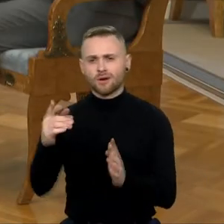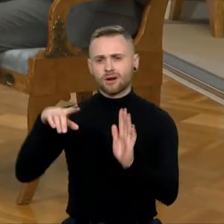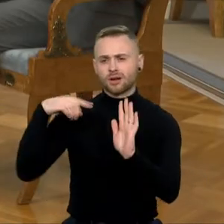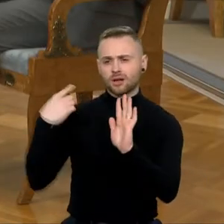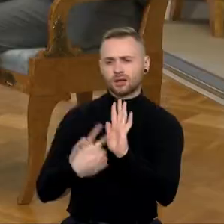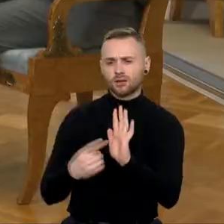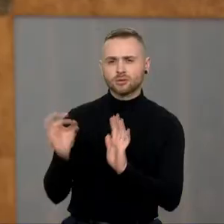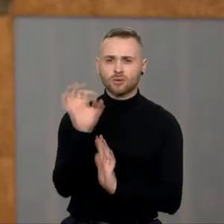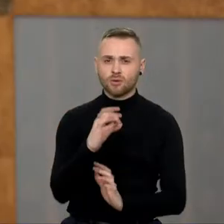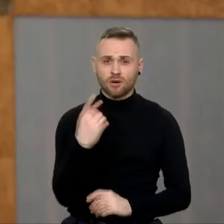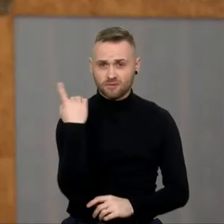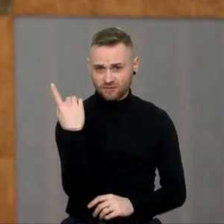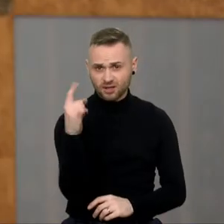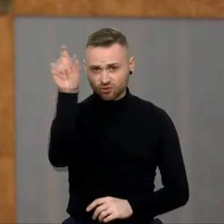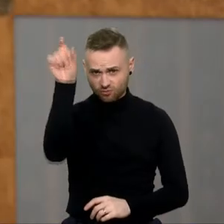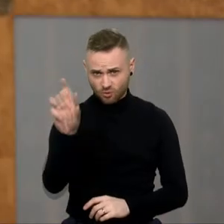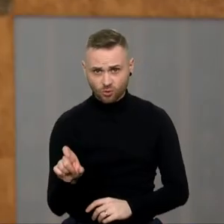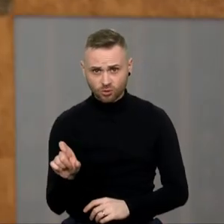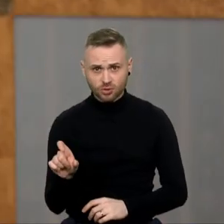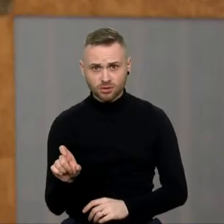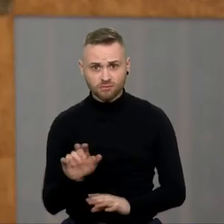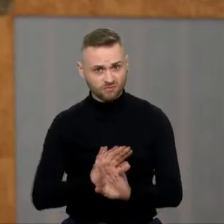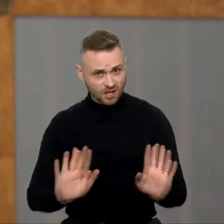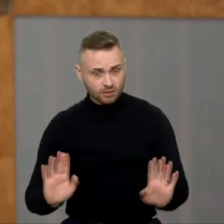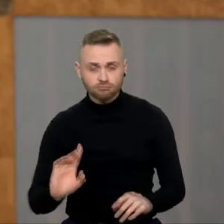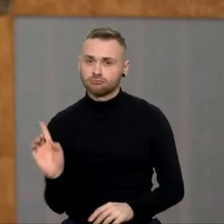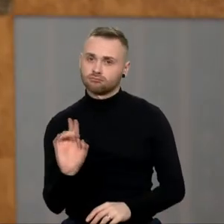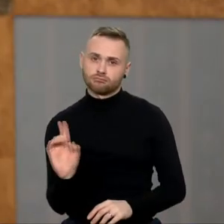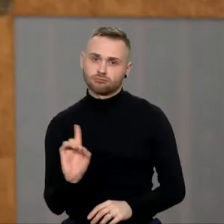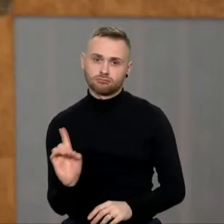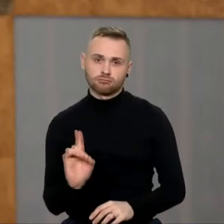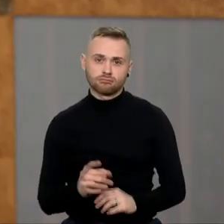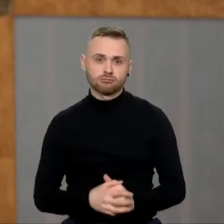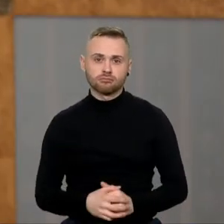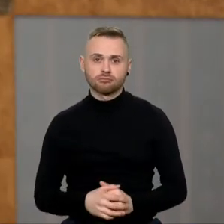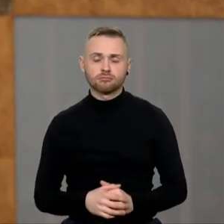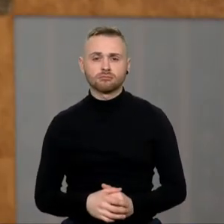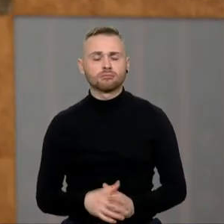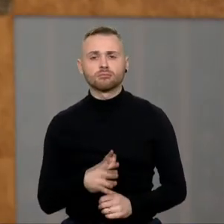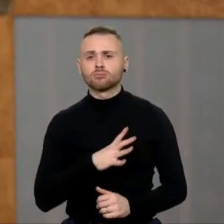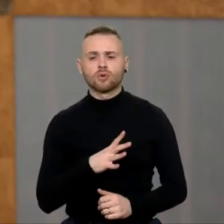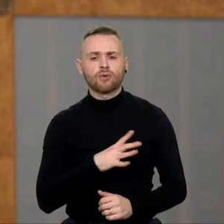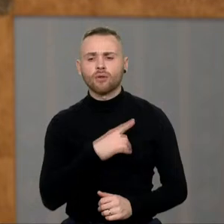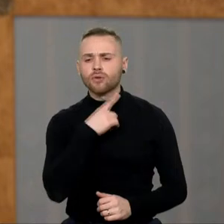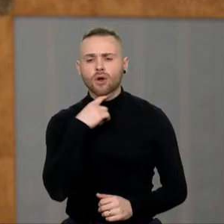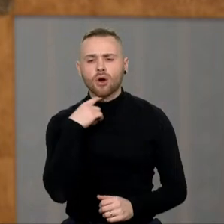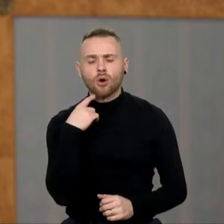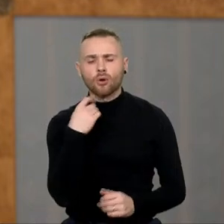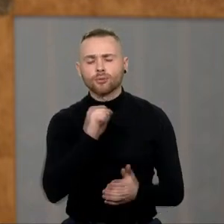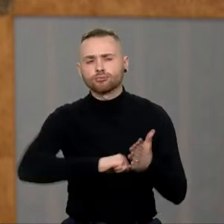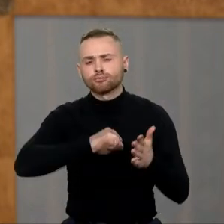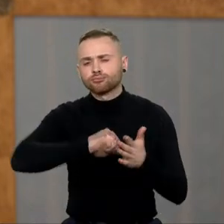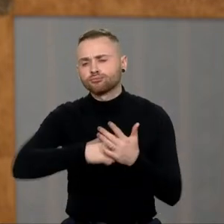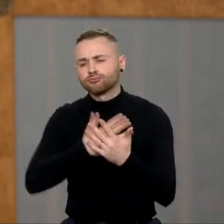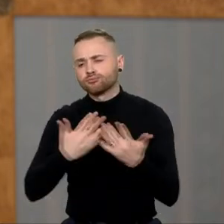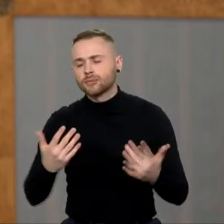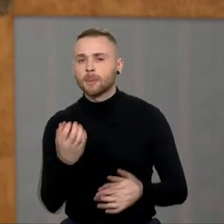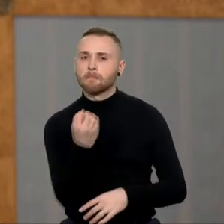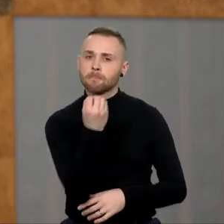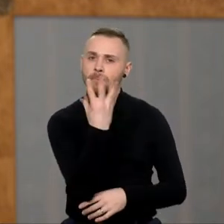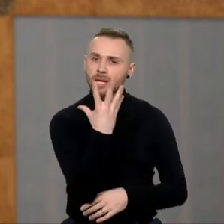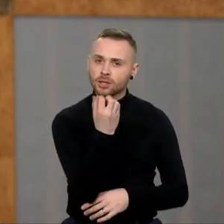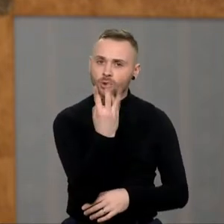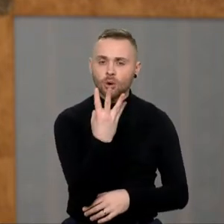vieno asmens ir dėl to vieno asmens viskas užstrigo. Tikrai buvo ne taip, tiesiog buvo ne 15 ar 14